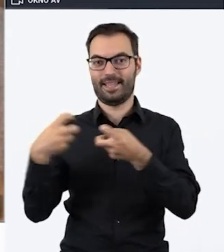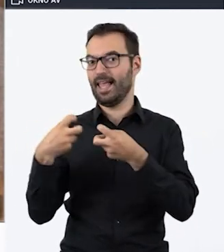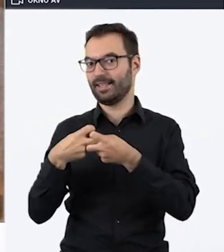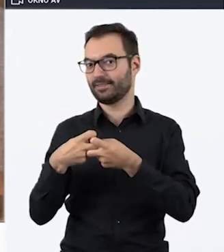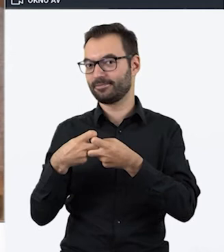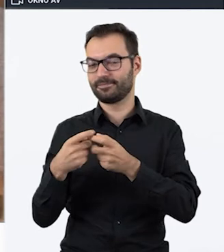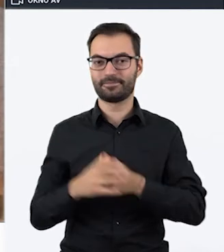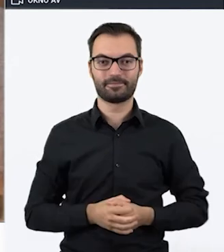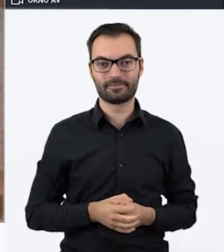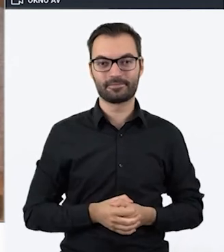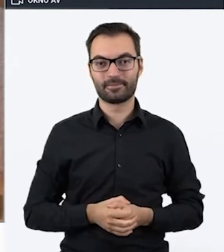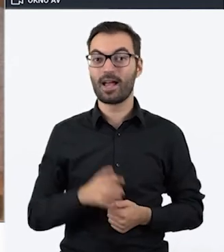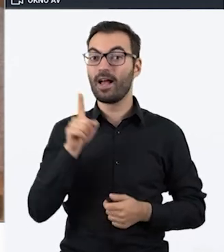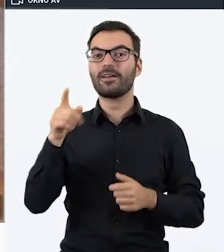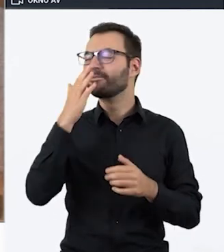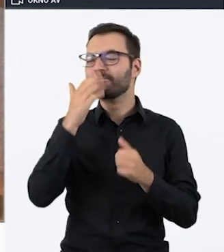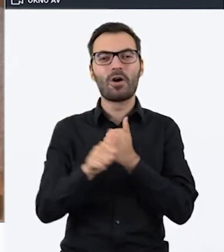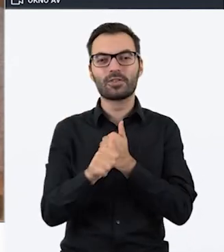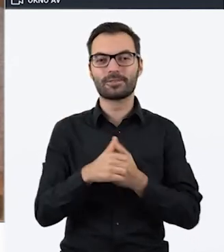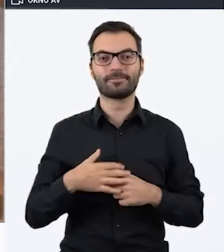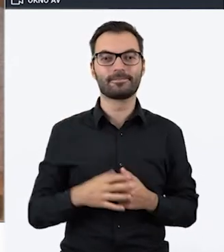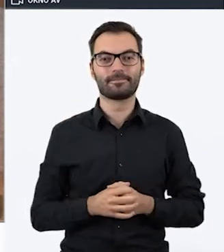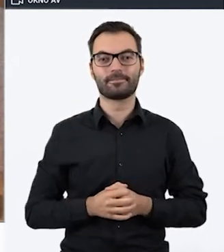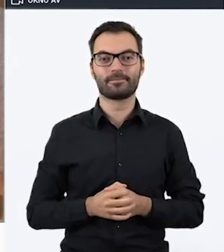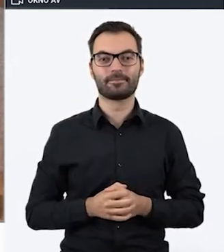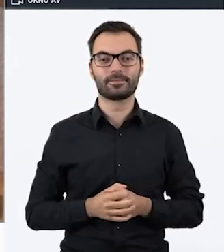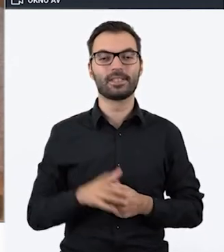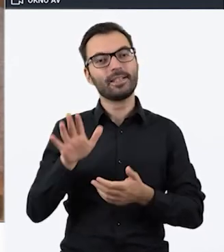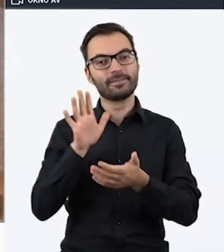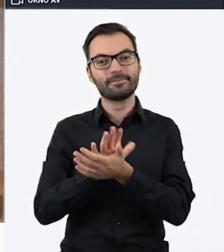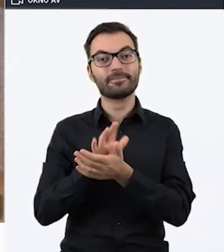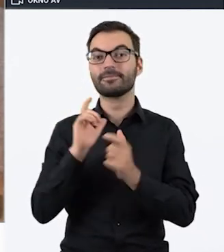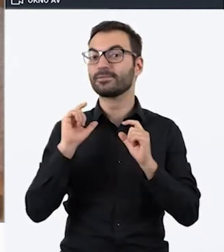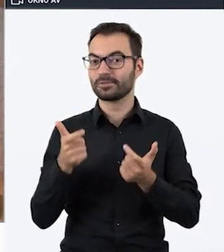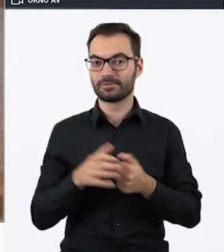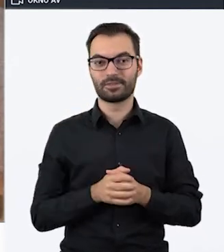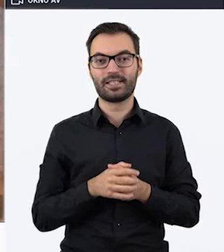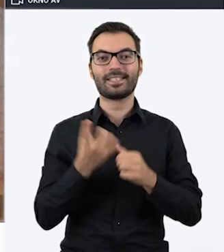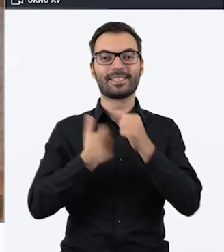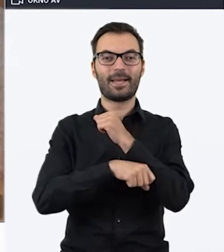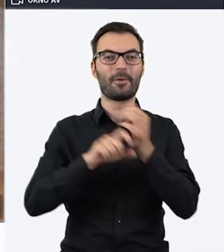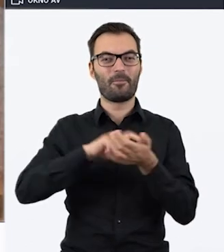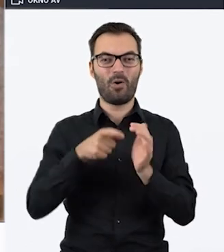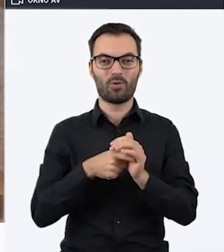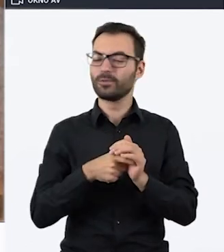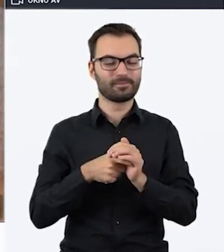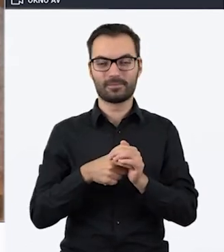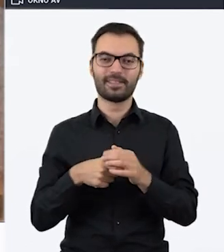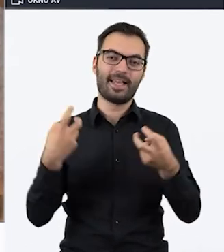sieci. No i co charakteryzuje ten typ Escape Roomów? Przede wszystkim charakteryzuje je to, że zamiast pomieszczenia mamy